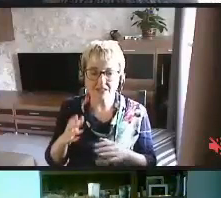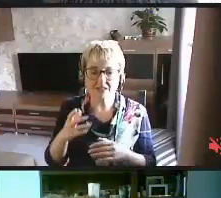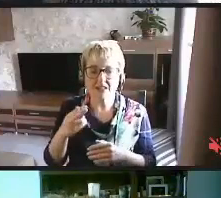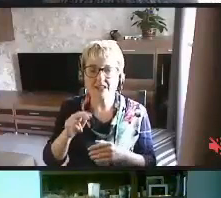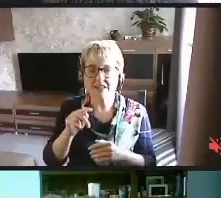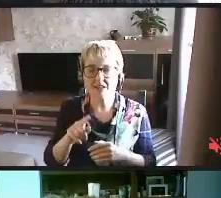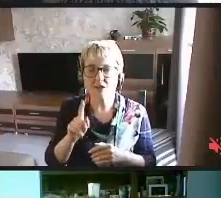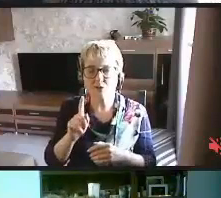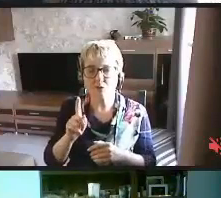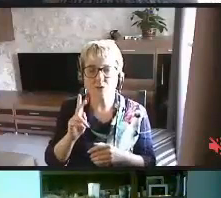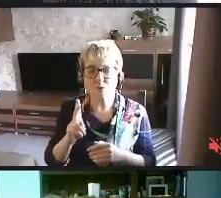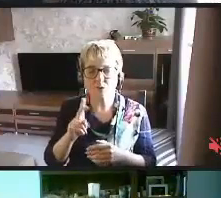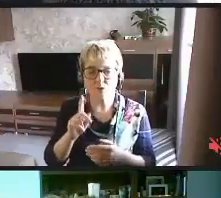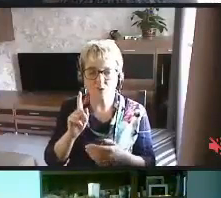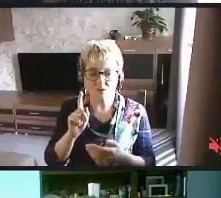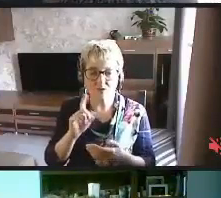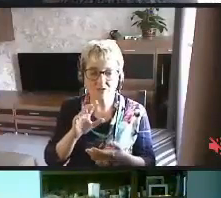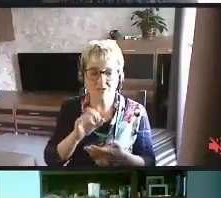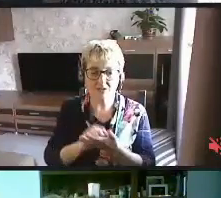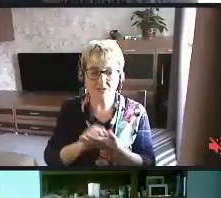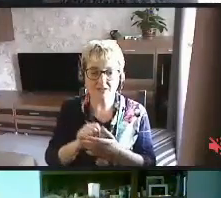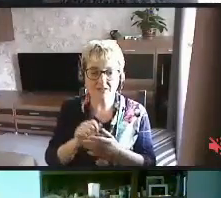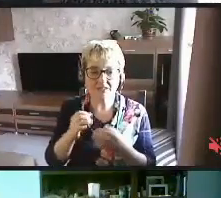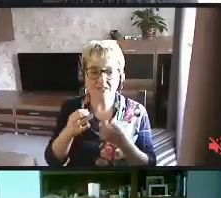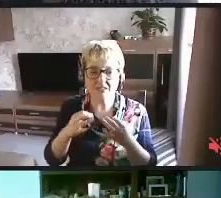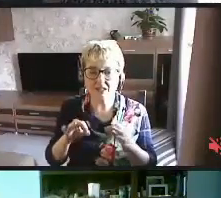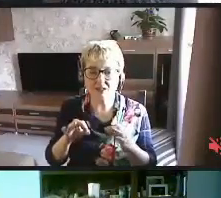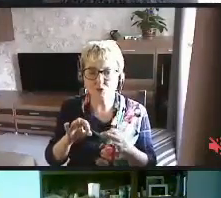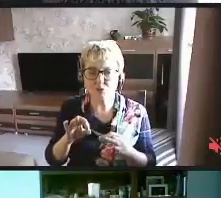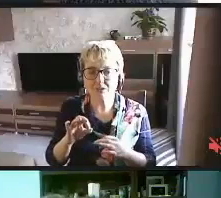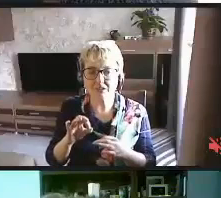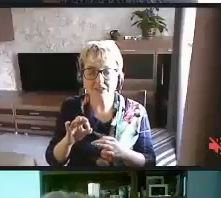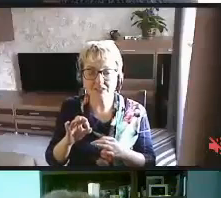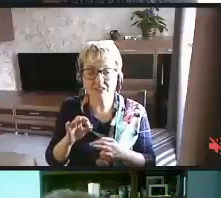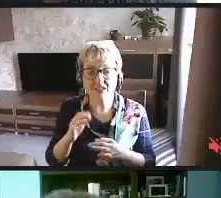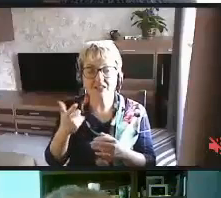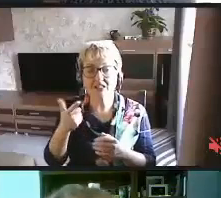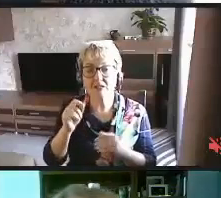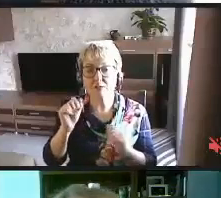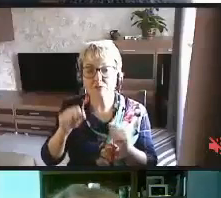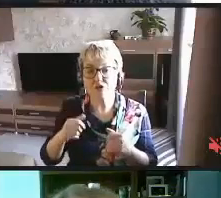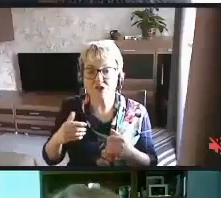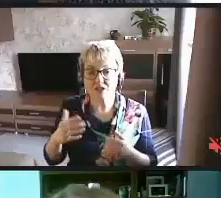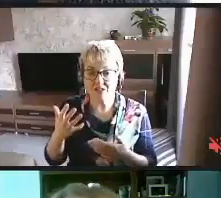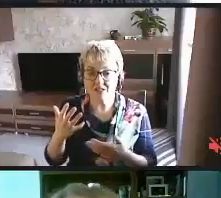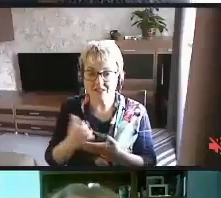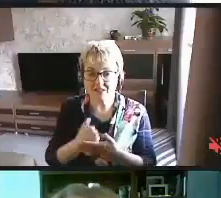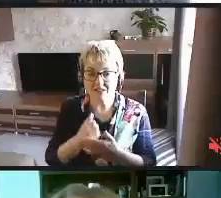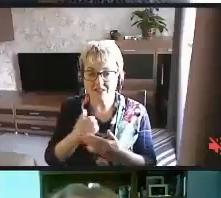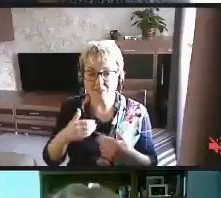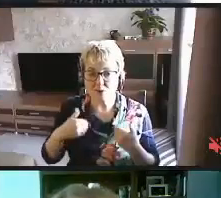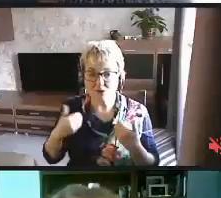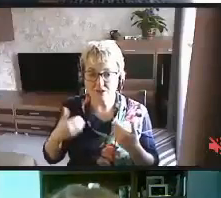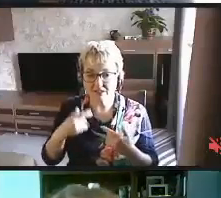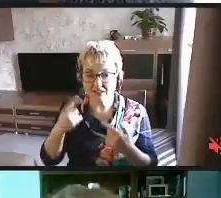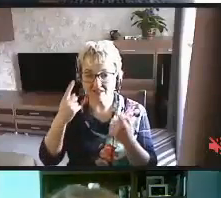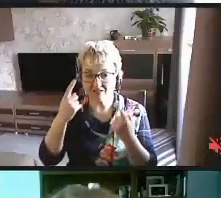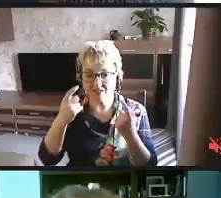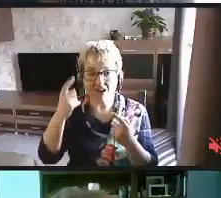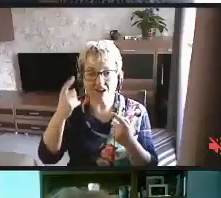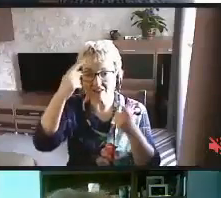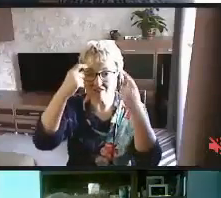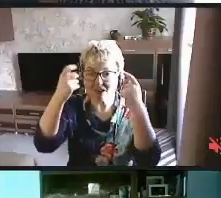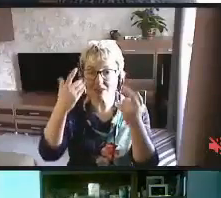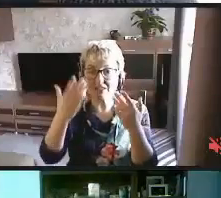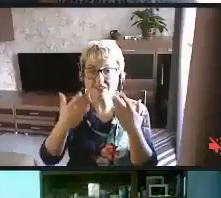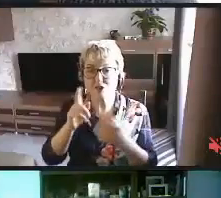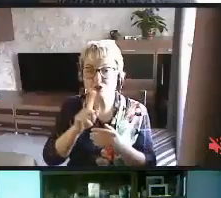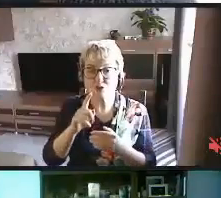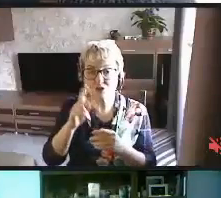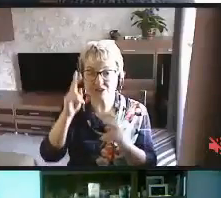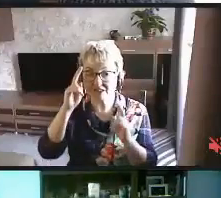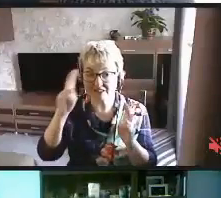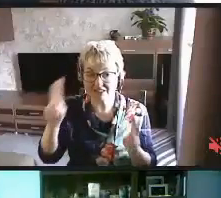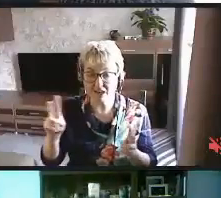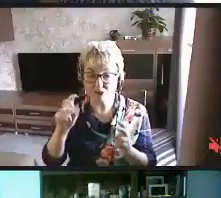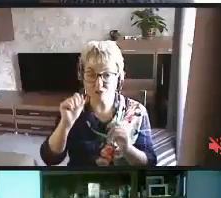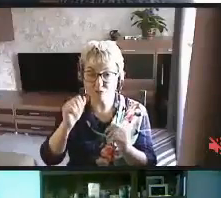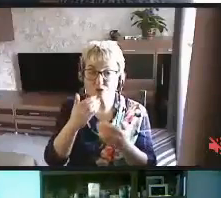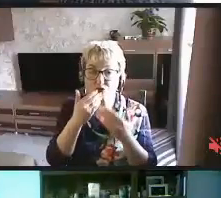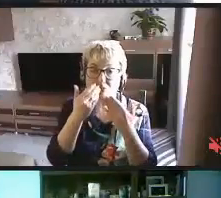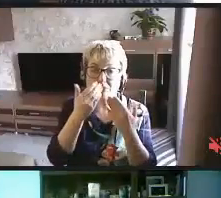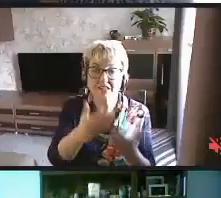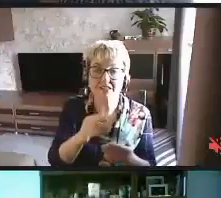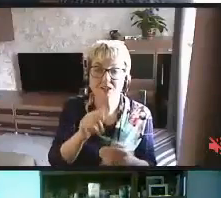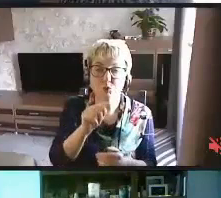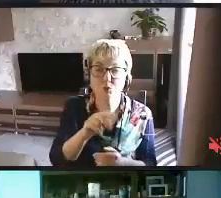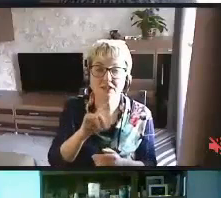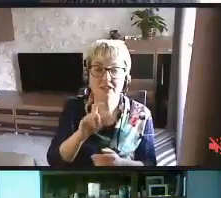тех, кто занимается вопросами доступности, где можно найти много полезной информации. Если ты чего-то не знаешь, то можно и спросить у тех,